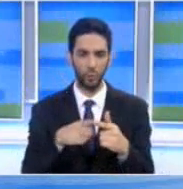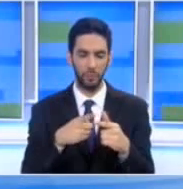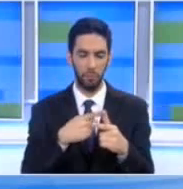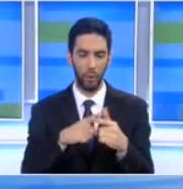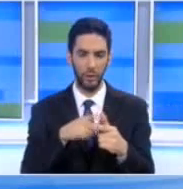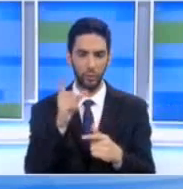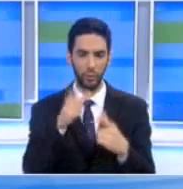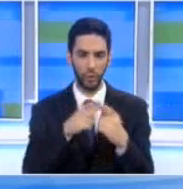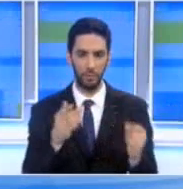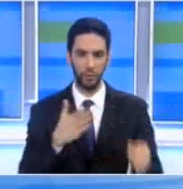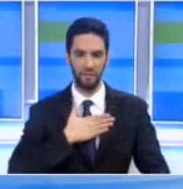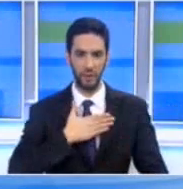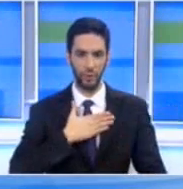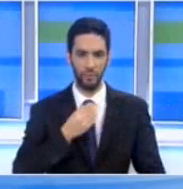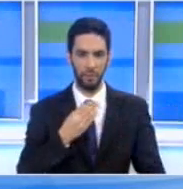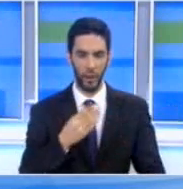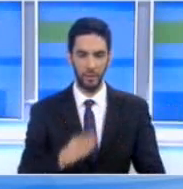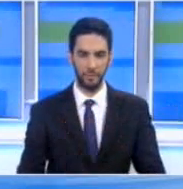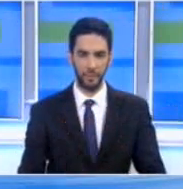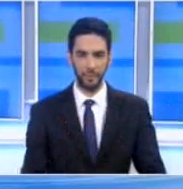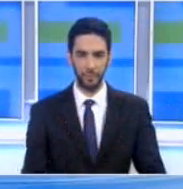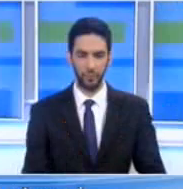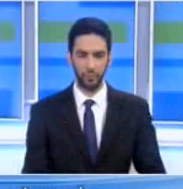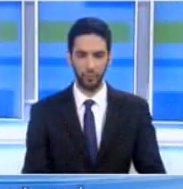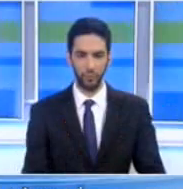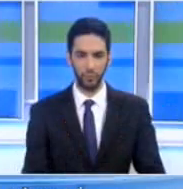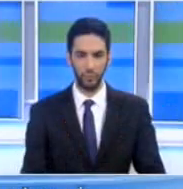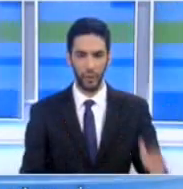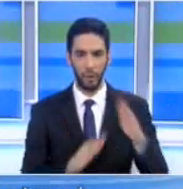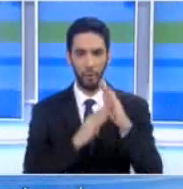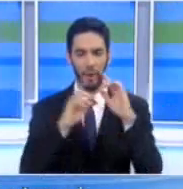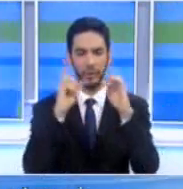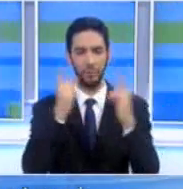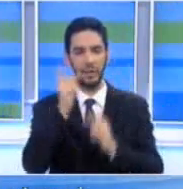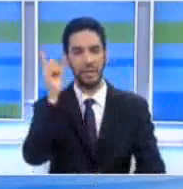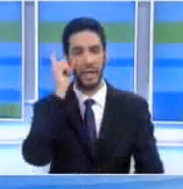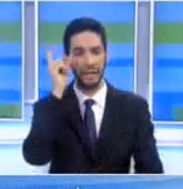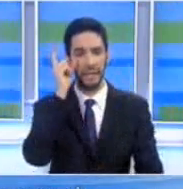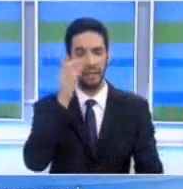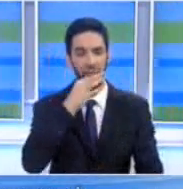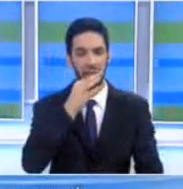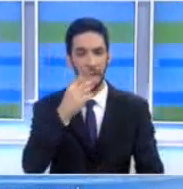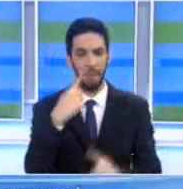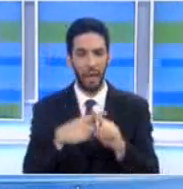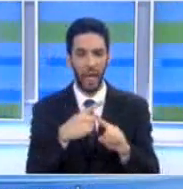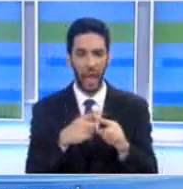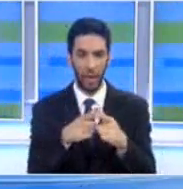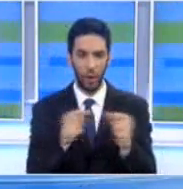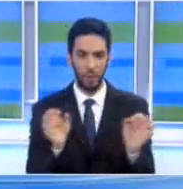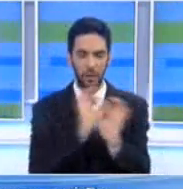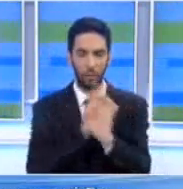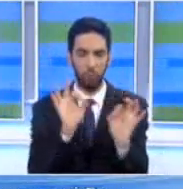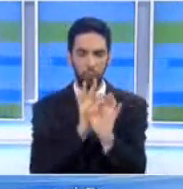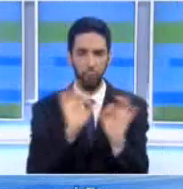Στέλα να σε ευχαριστήσουμε πολύ Η Ελληνοκυπριακή πλευρά είναι πανέτοιμη για μια νέα διάσκεψη για το κυπριακό εντός του